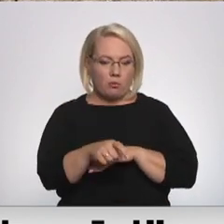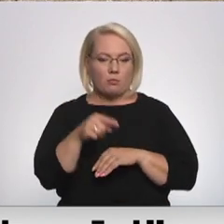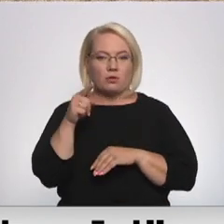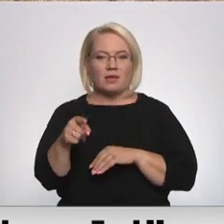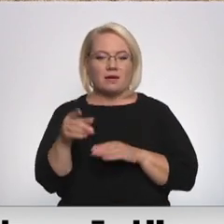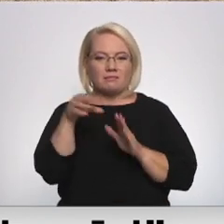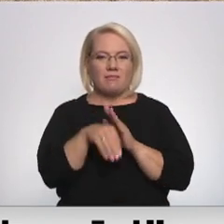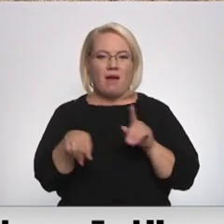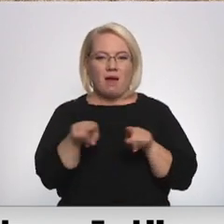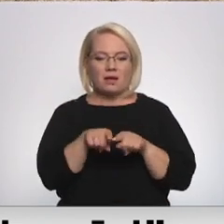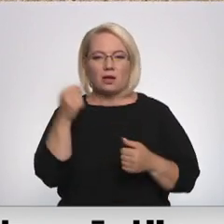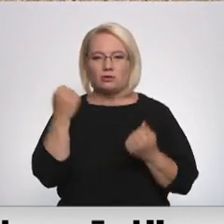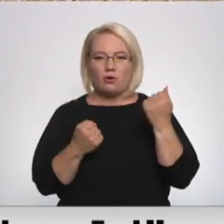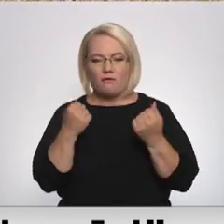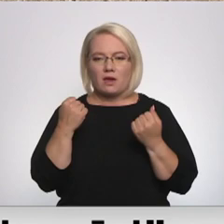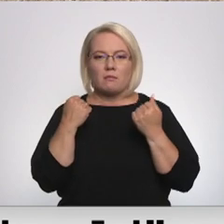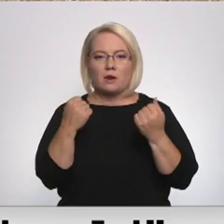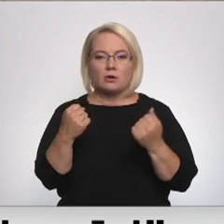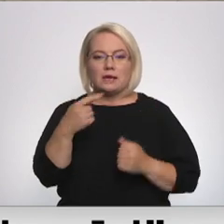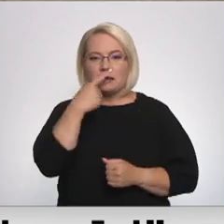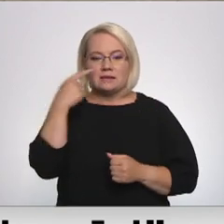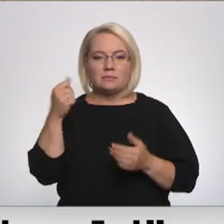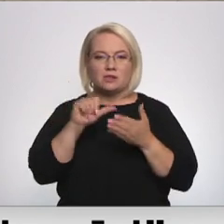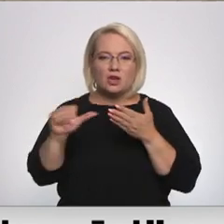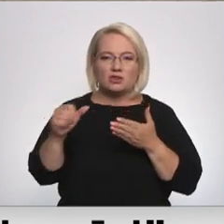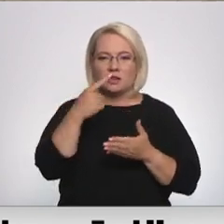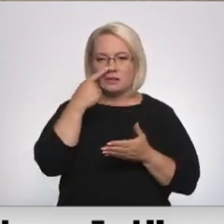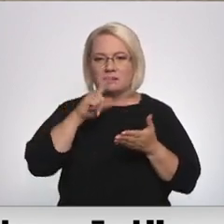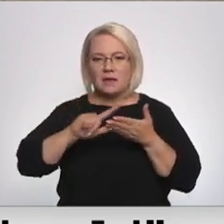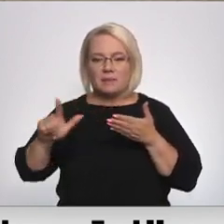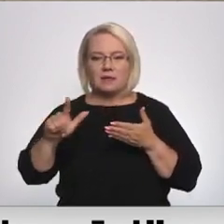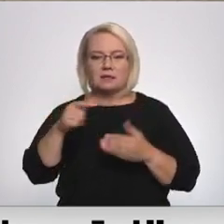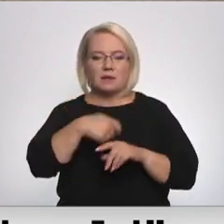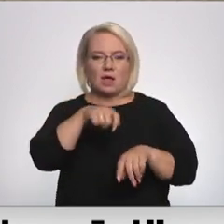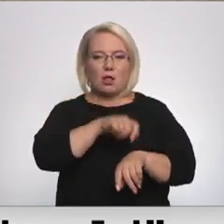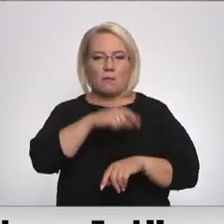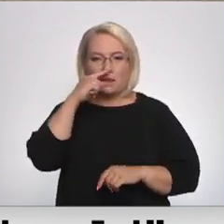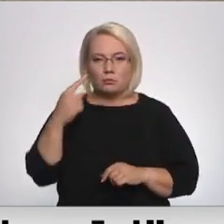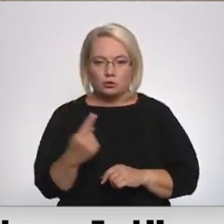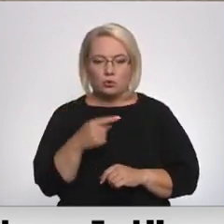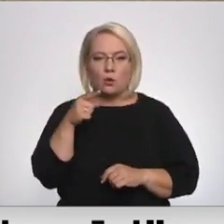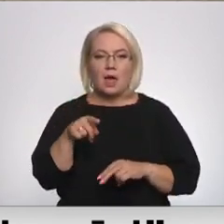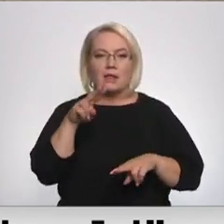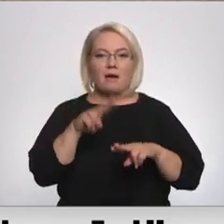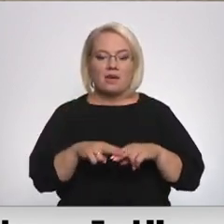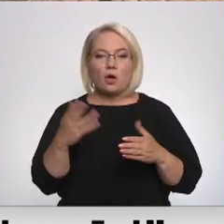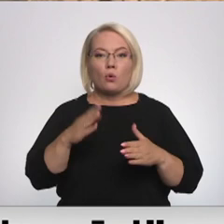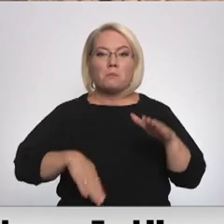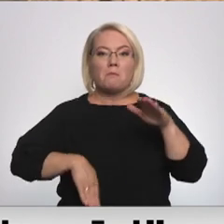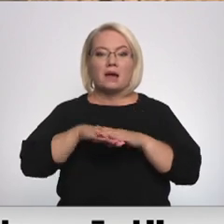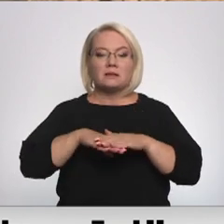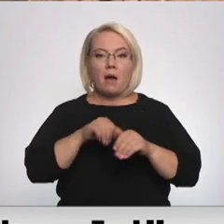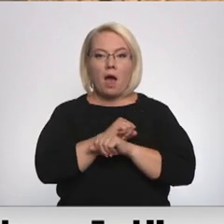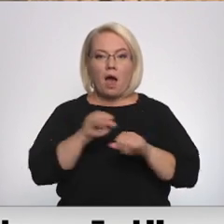skait tādi, kad autovadītāji brauc ar 160-170 km stundā, tādās vietās, kur maksimālais atļautājs